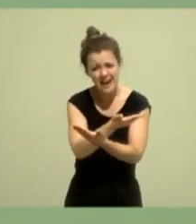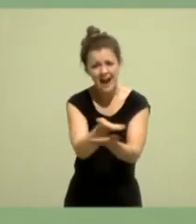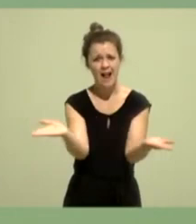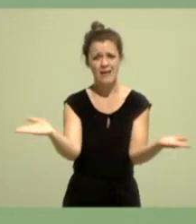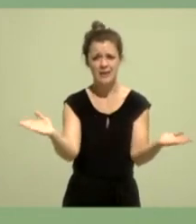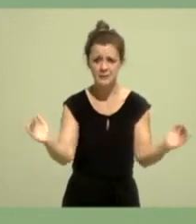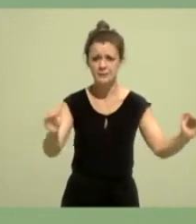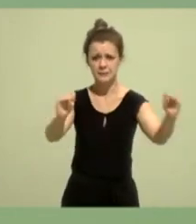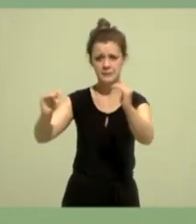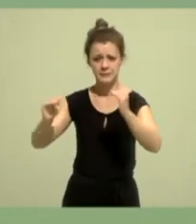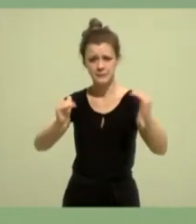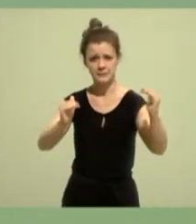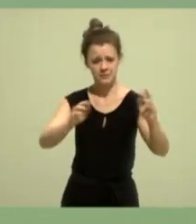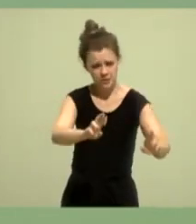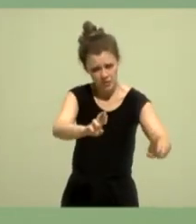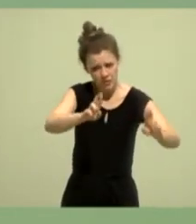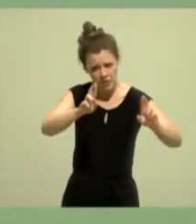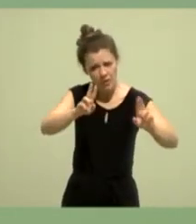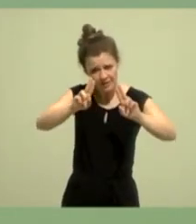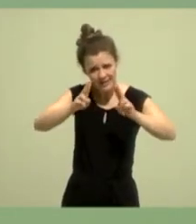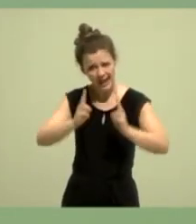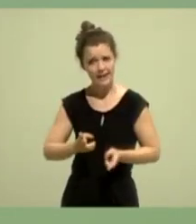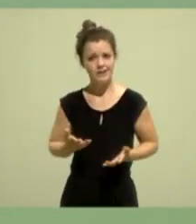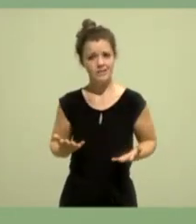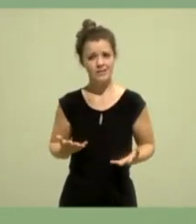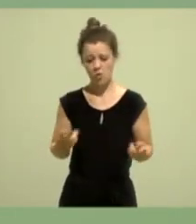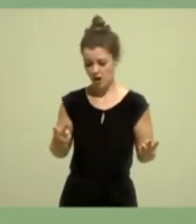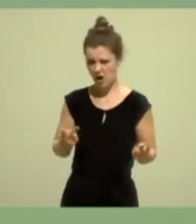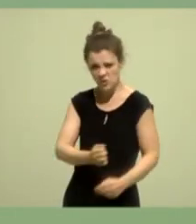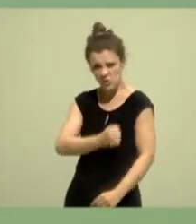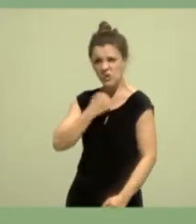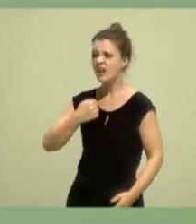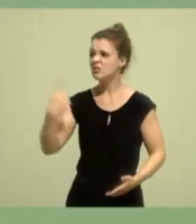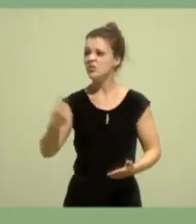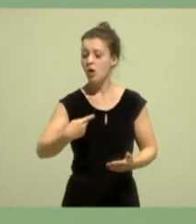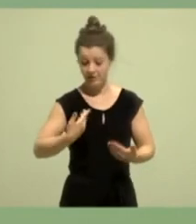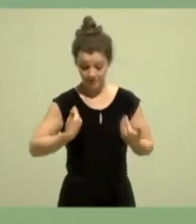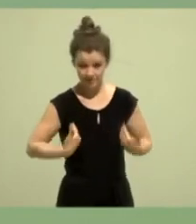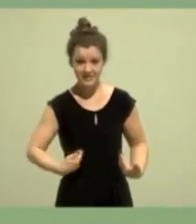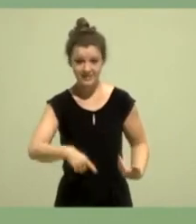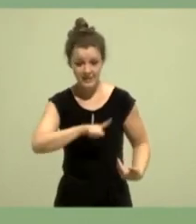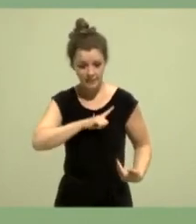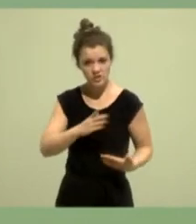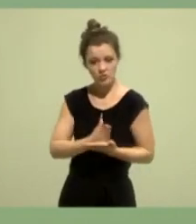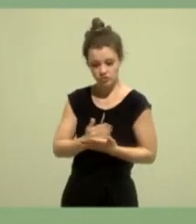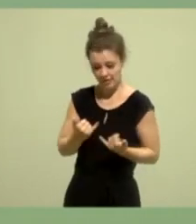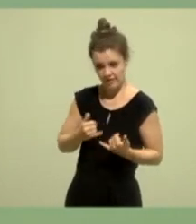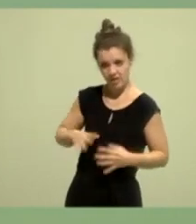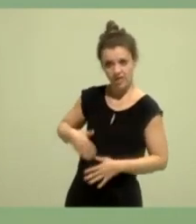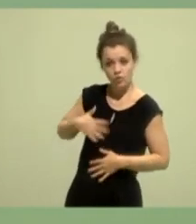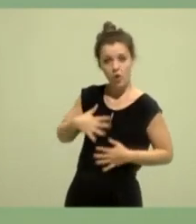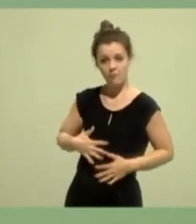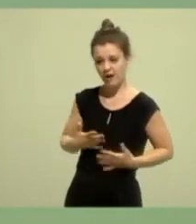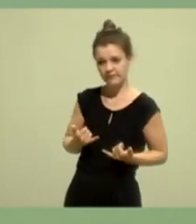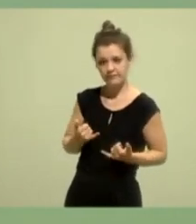radikal, wenn ich selber über meinen Körper bestimmen möchte? Und ist es radikal, wenn ich den Wunsch habe,